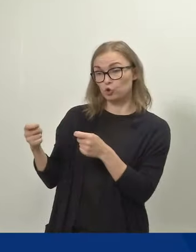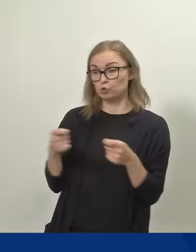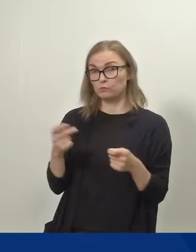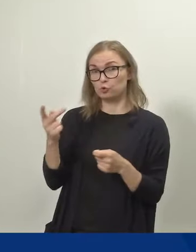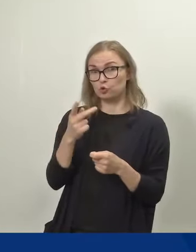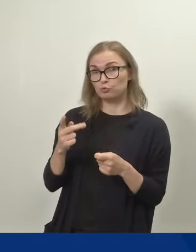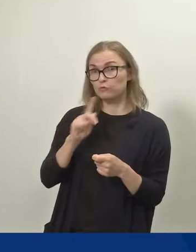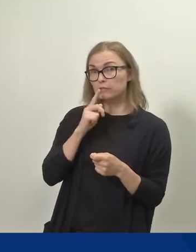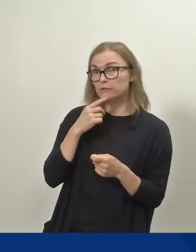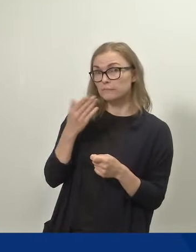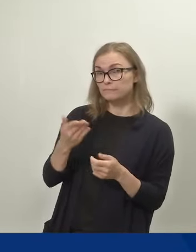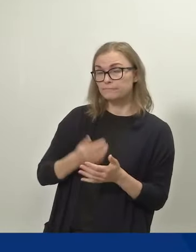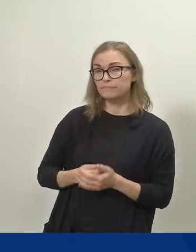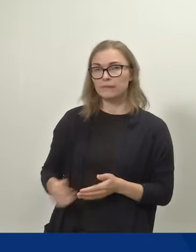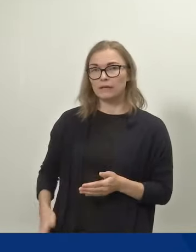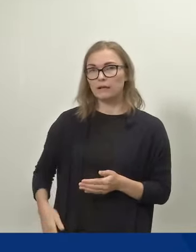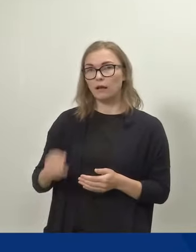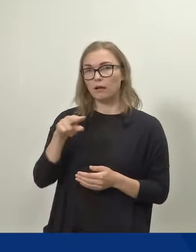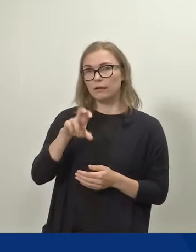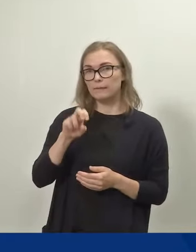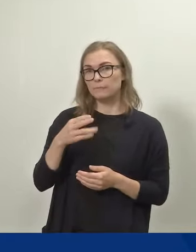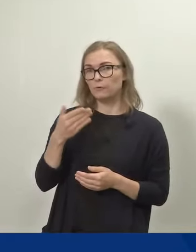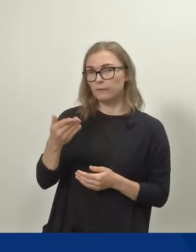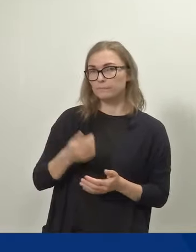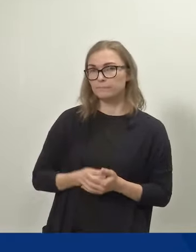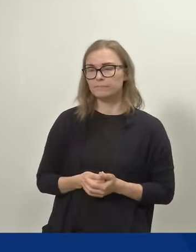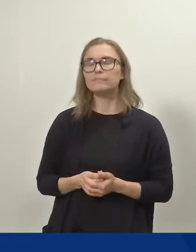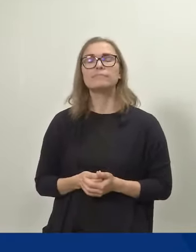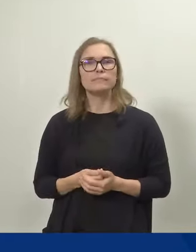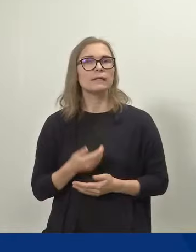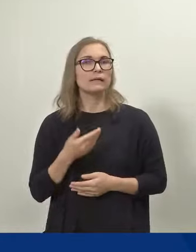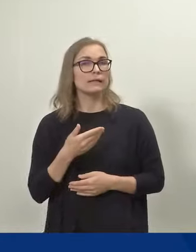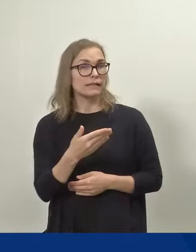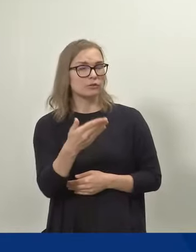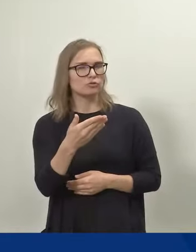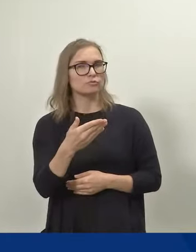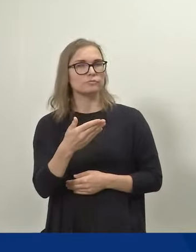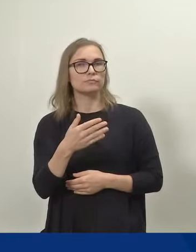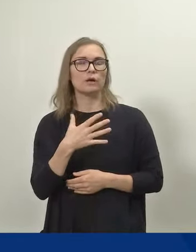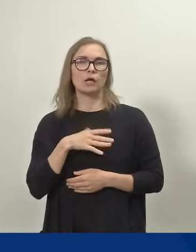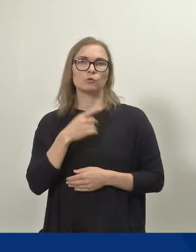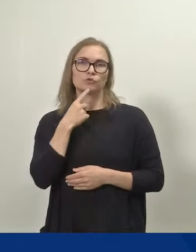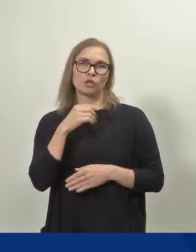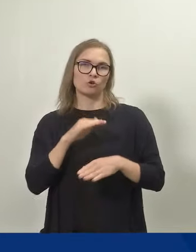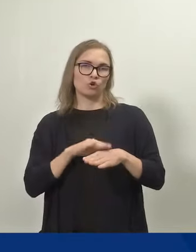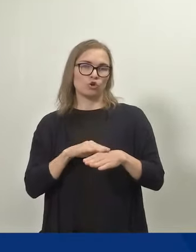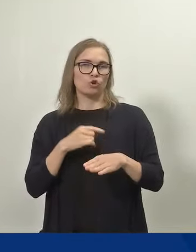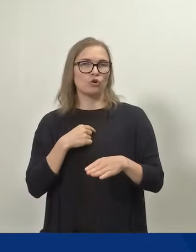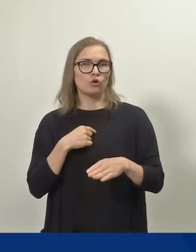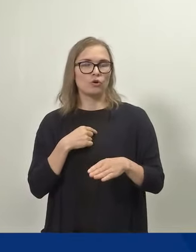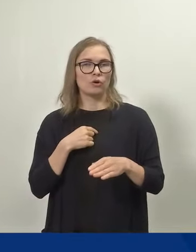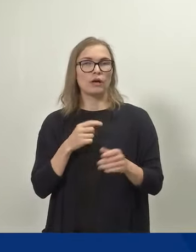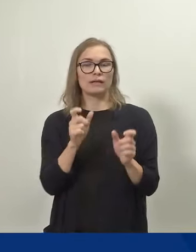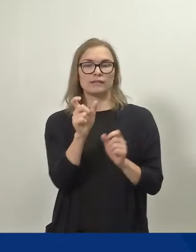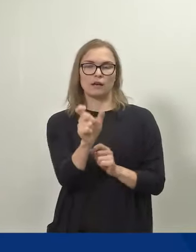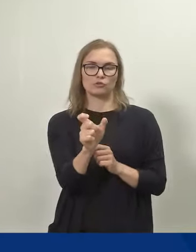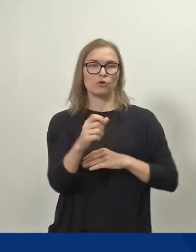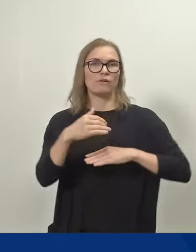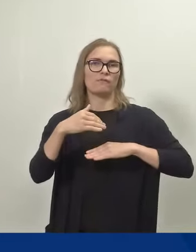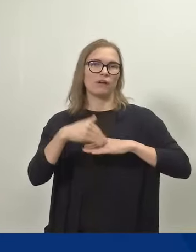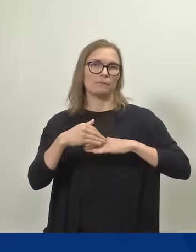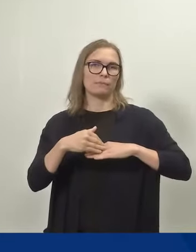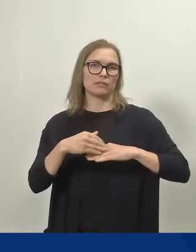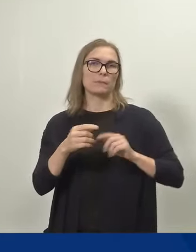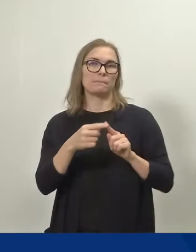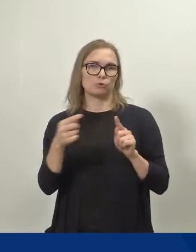Seija Jalkanen. Kiitoksia. Olisin halunnut sanoa, että edelleen jakson vähimmäispituus olisi 12